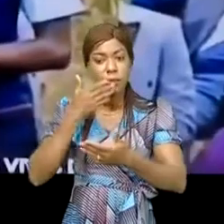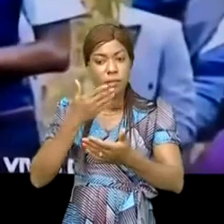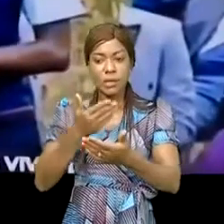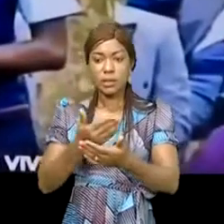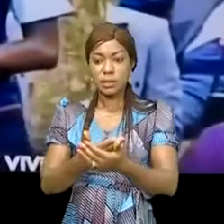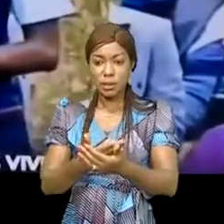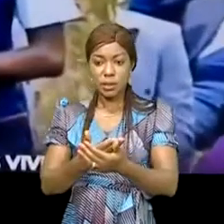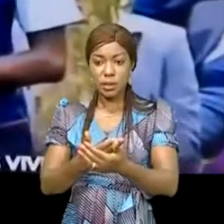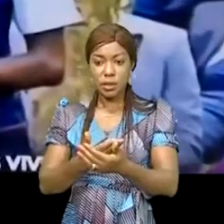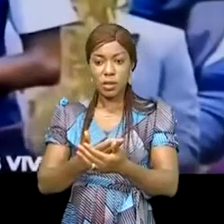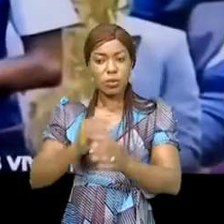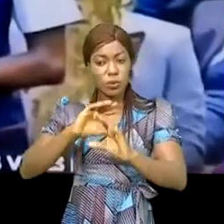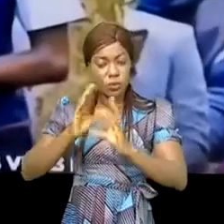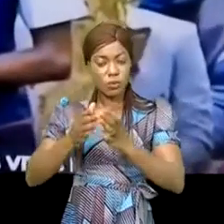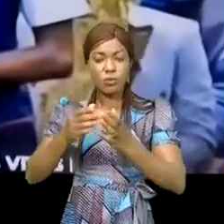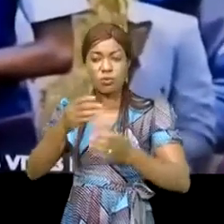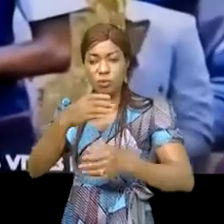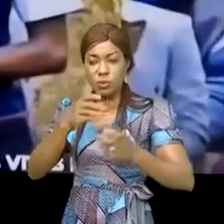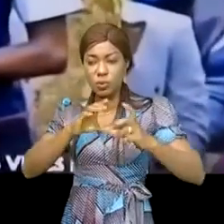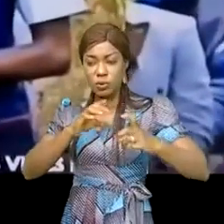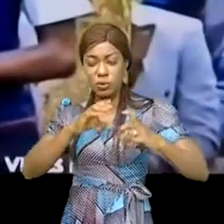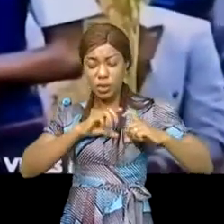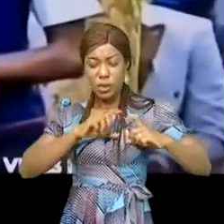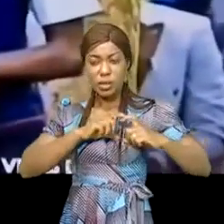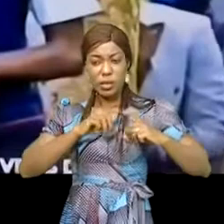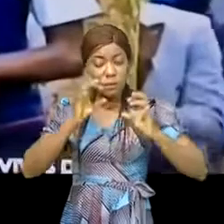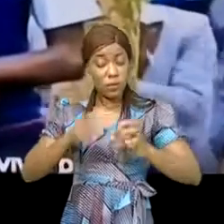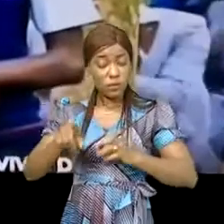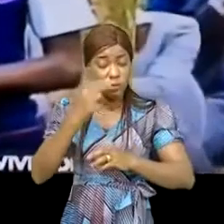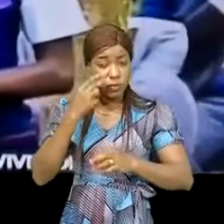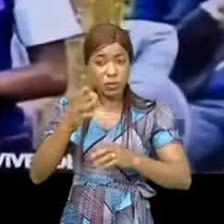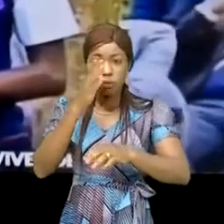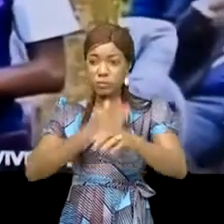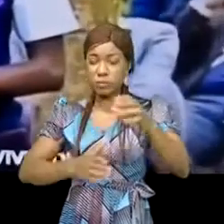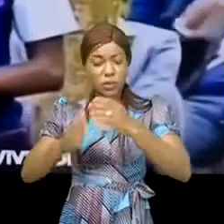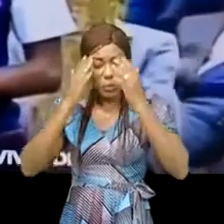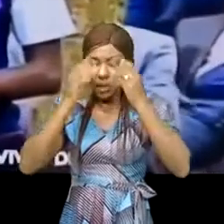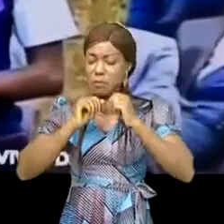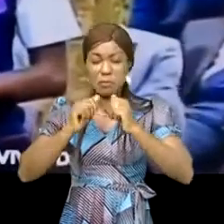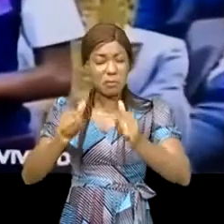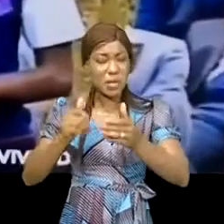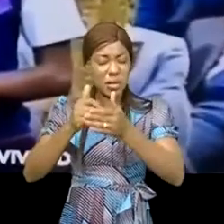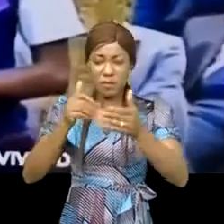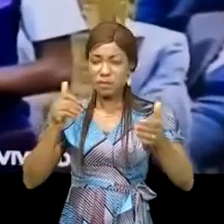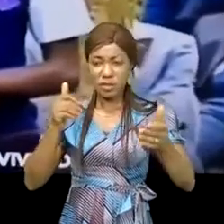du fond du cœur. Je ne sais pas si je n'étais même pas au courant de toute cette